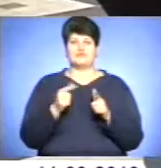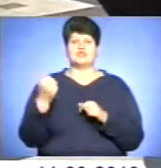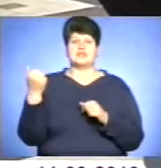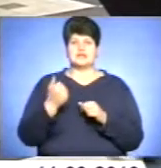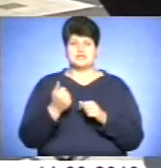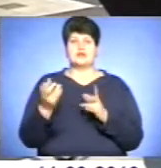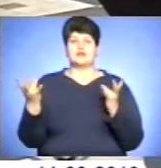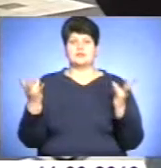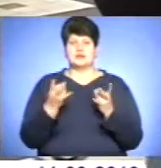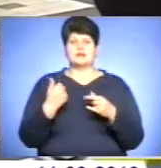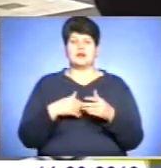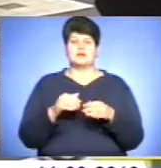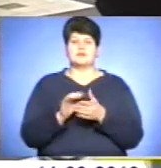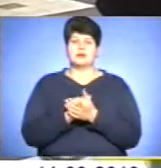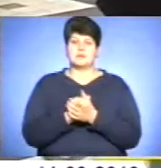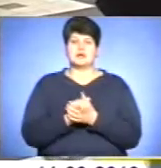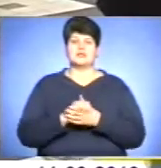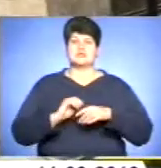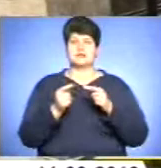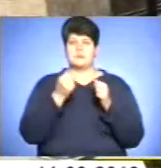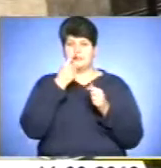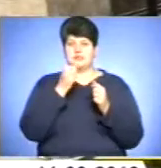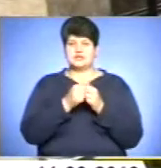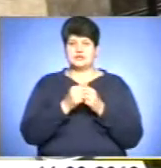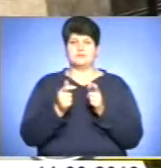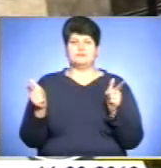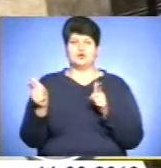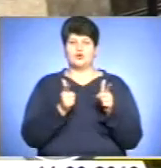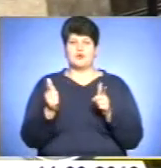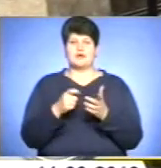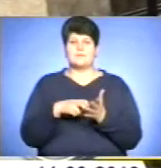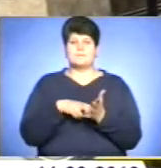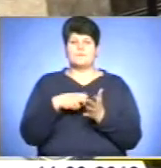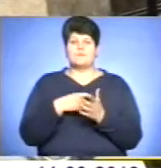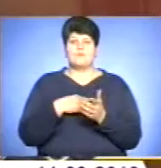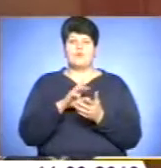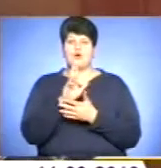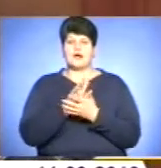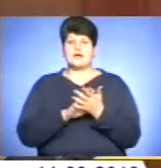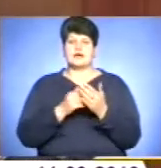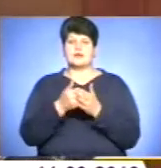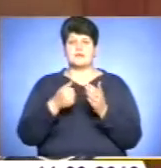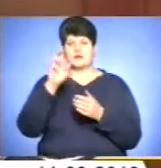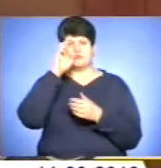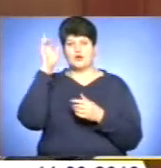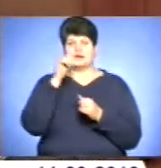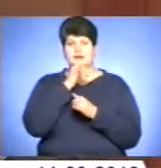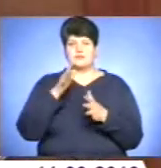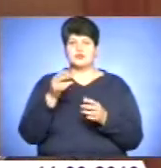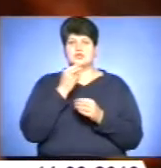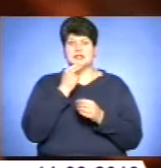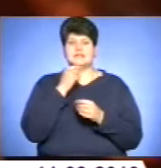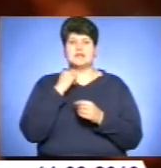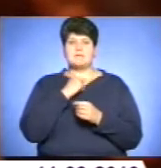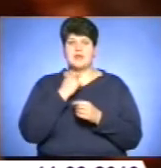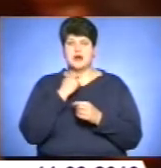Він необхідний для примирення з ближніми і підготовки до покаяння перед Богом. Протягом усього масляного тижня не можна вживати в їжу м'ясо.